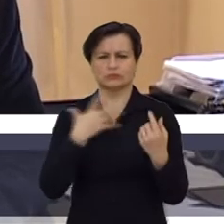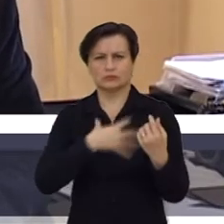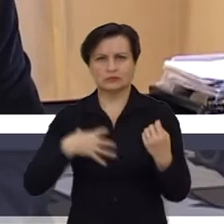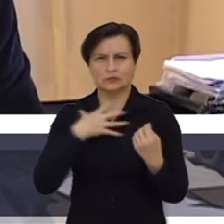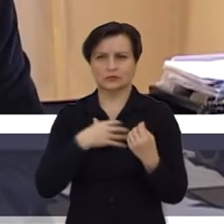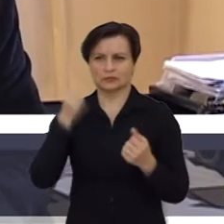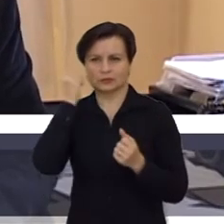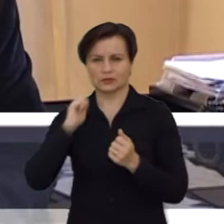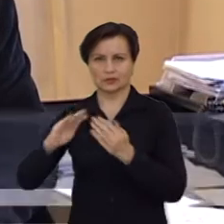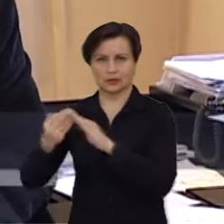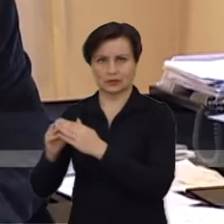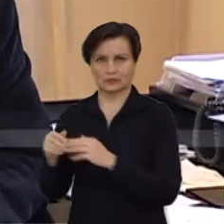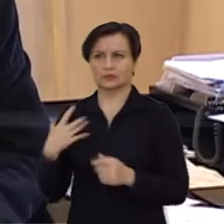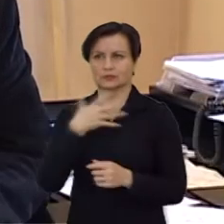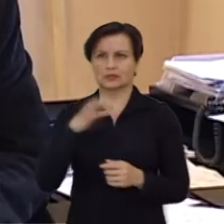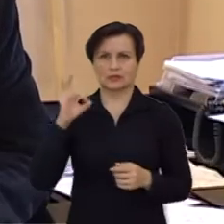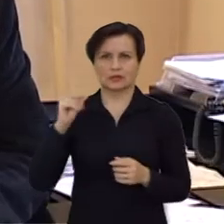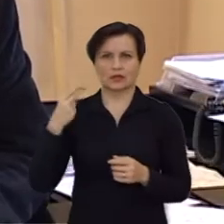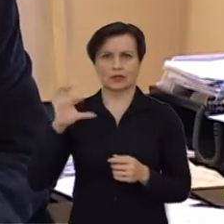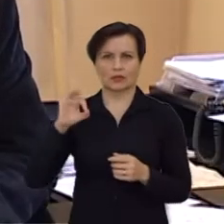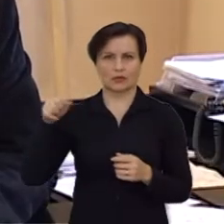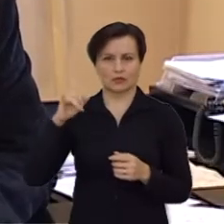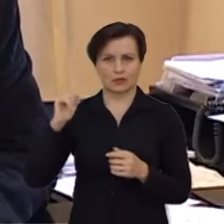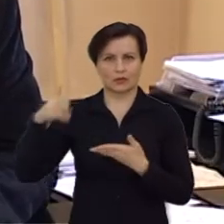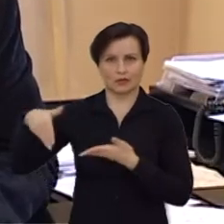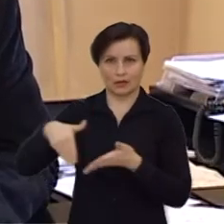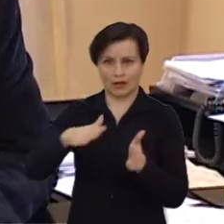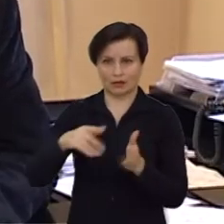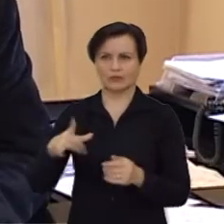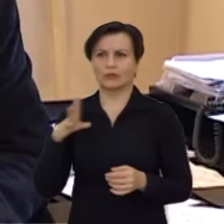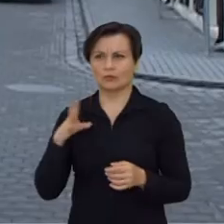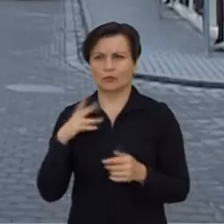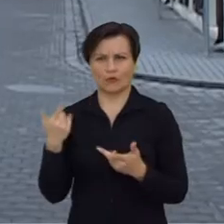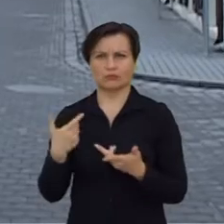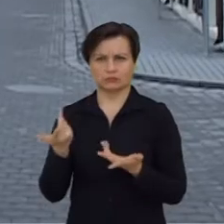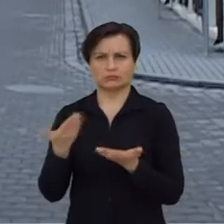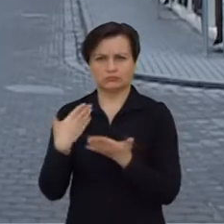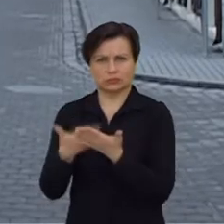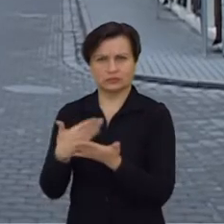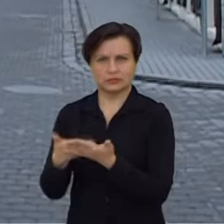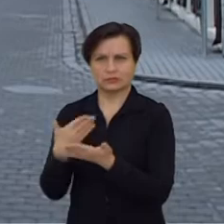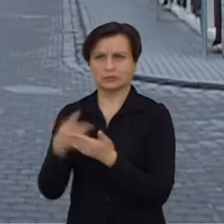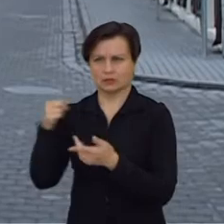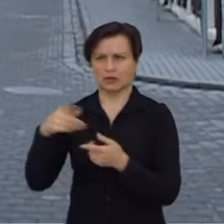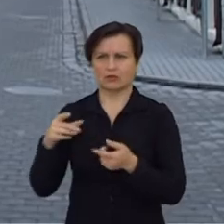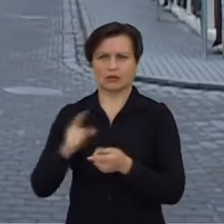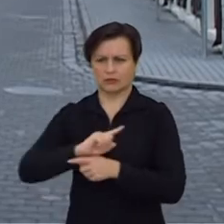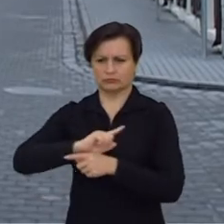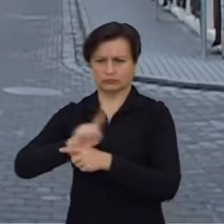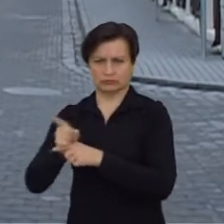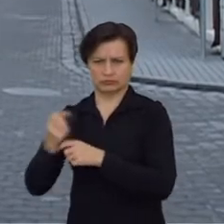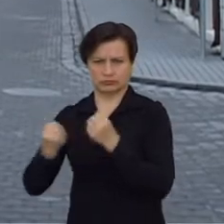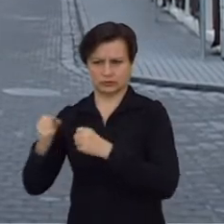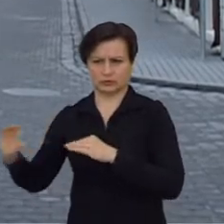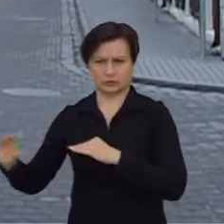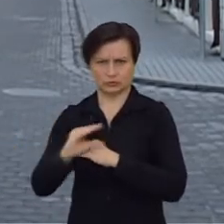gatvė. Tai va senoji gatvė, kadangi buvo tokių pastebėjimų, kad ją padidėjo greičiai automobiliu. O iš